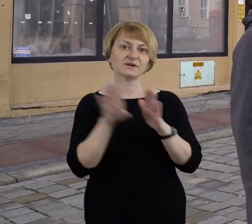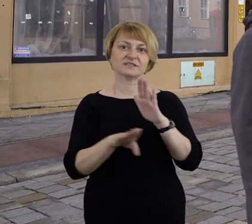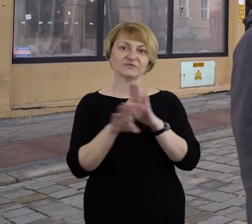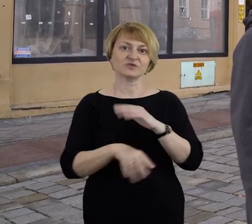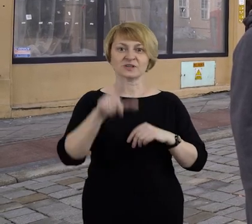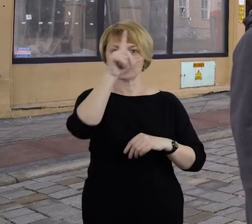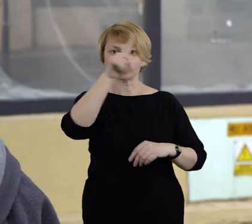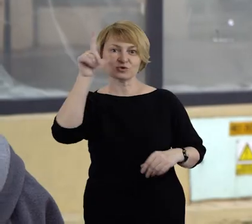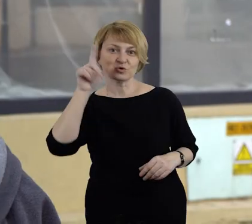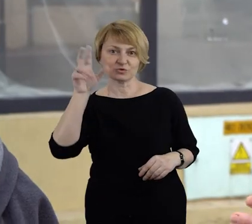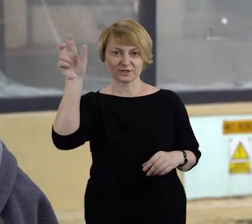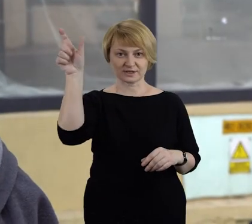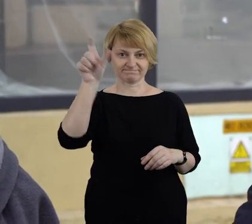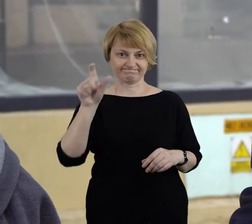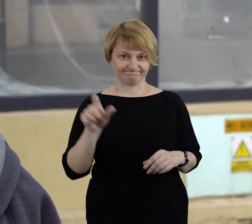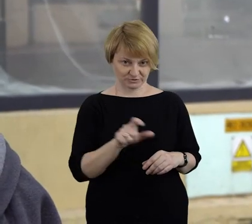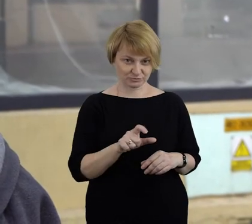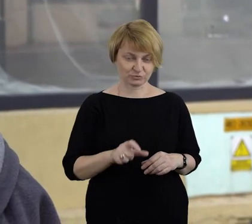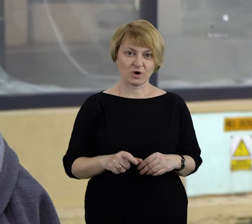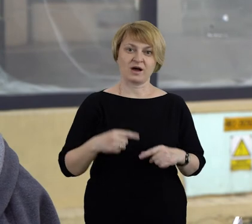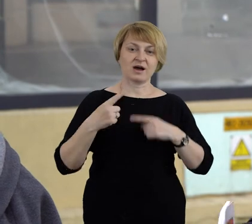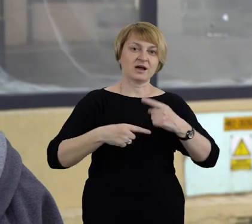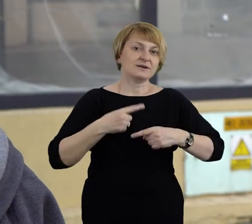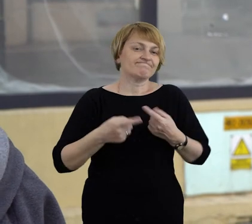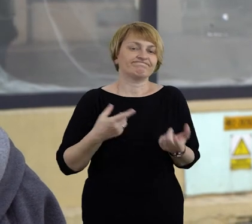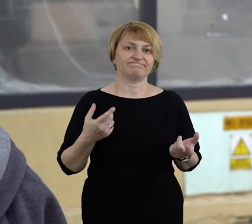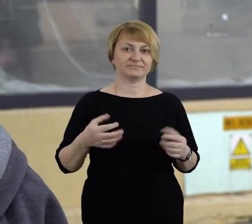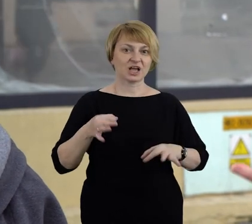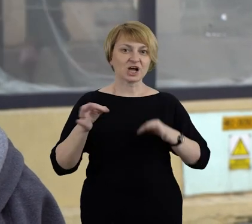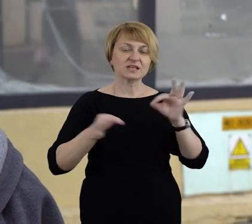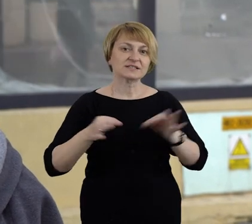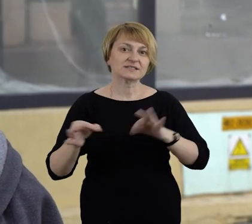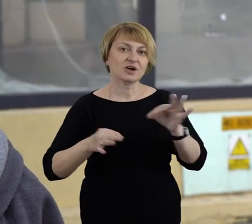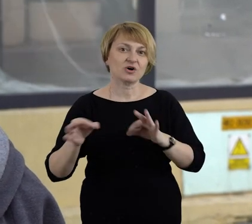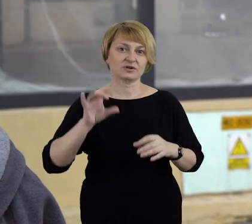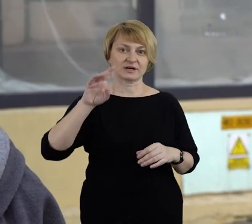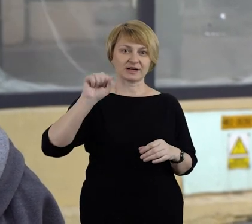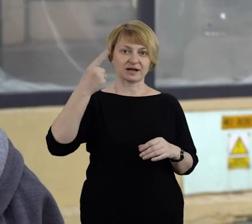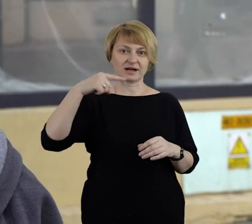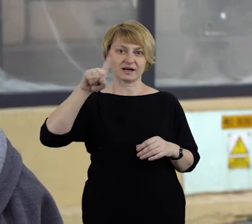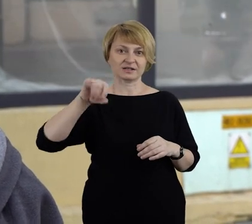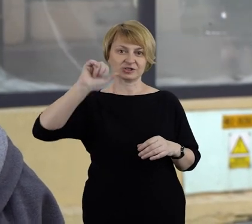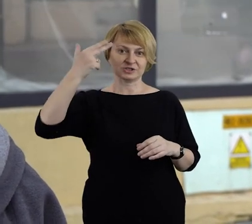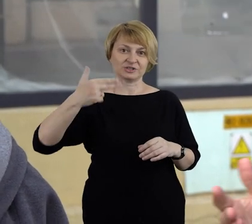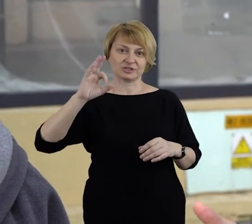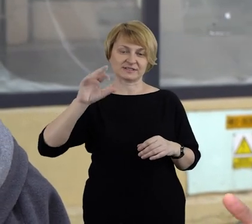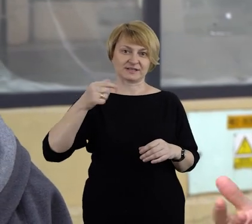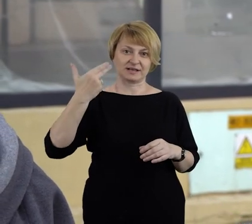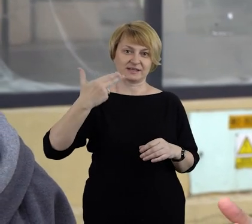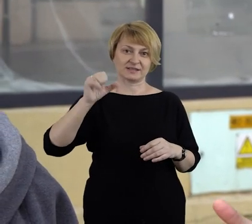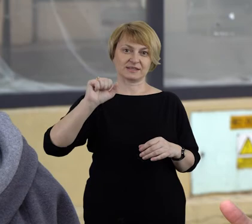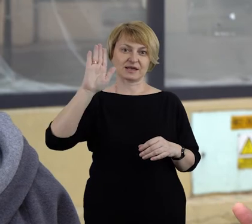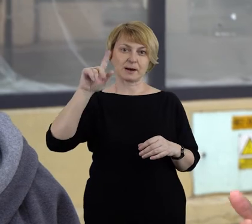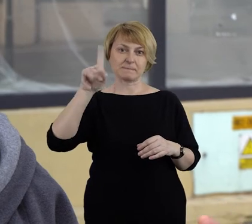ich historiach, tak jak historia, która tu się przetacza pani Gadzińskiej, pani Nabzdyk, to są też